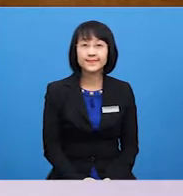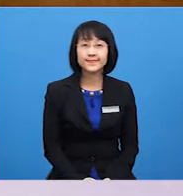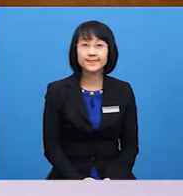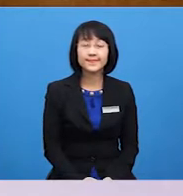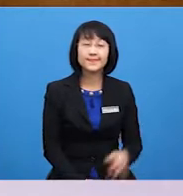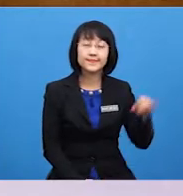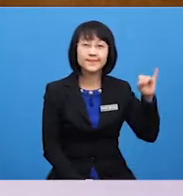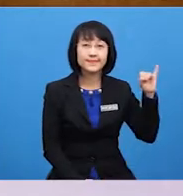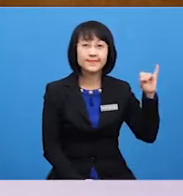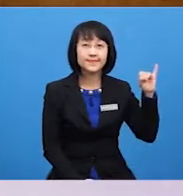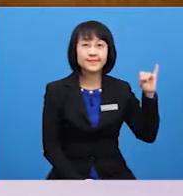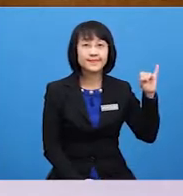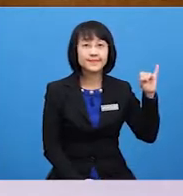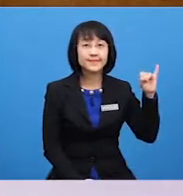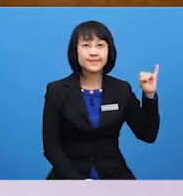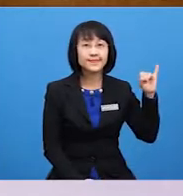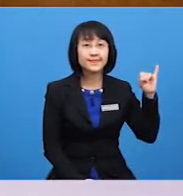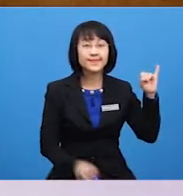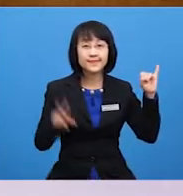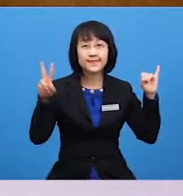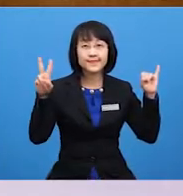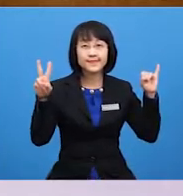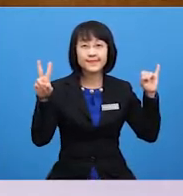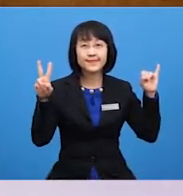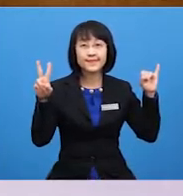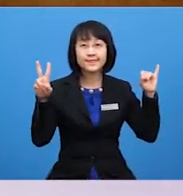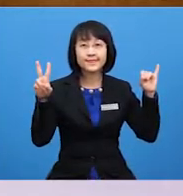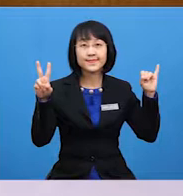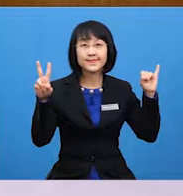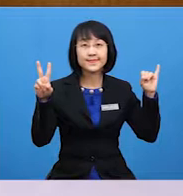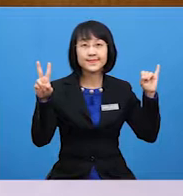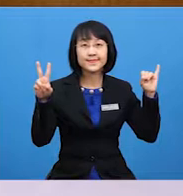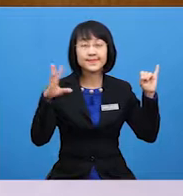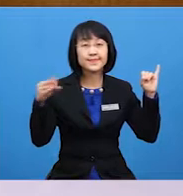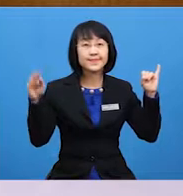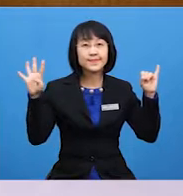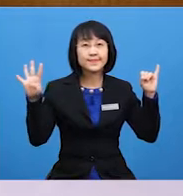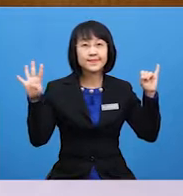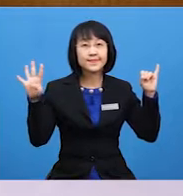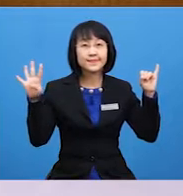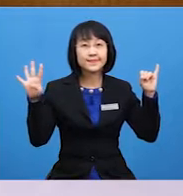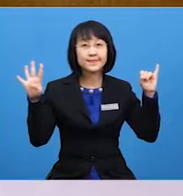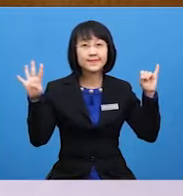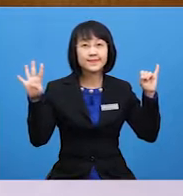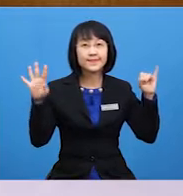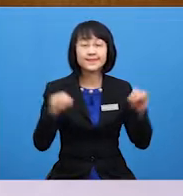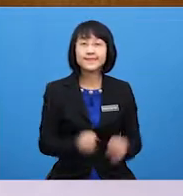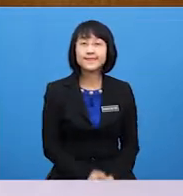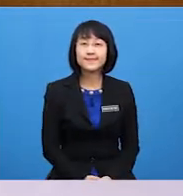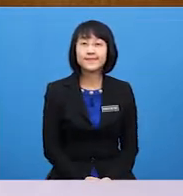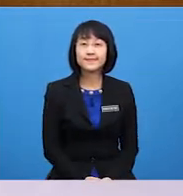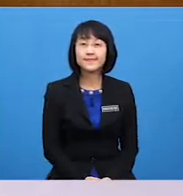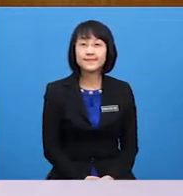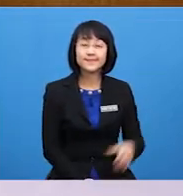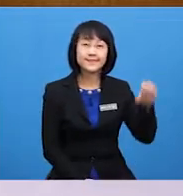I is 2, and 4 Letter